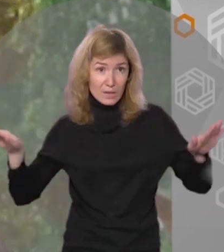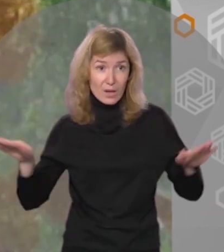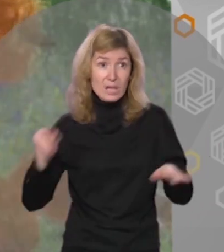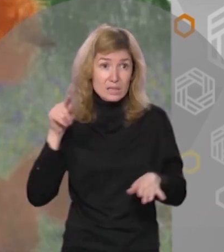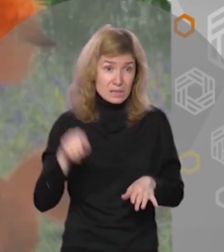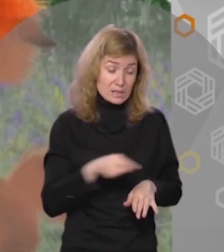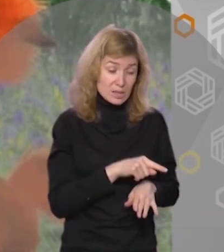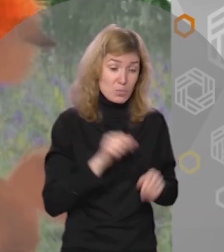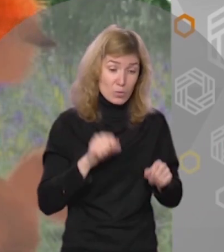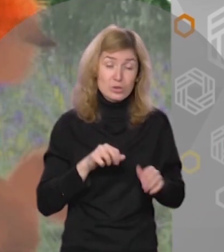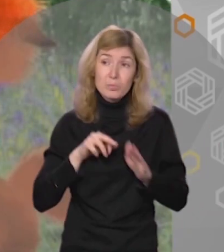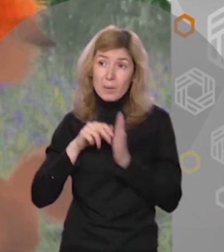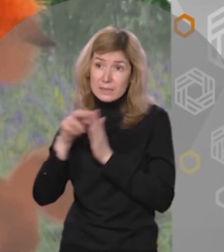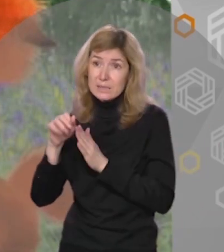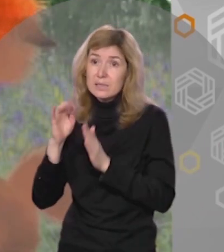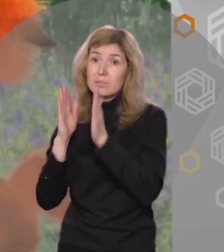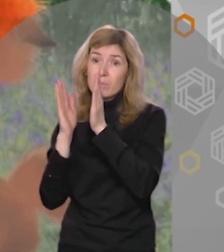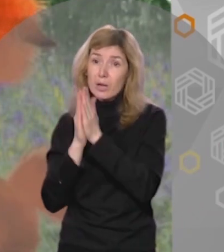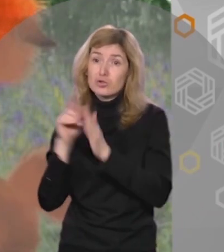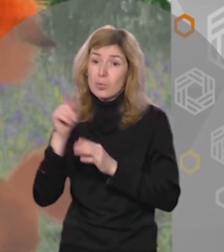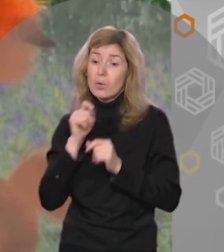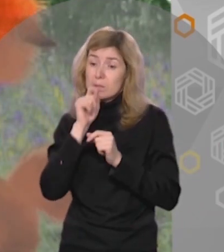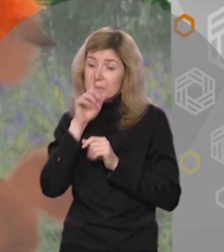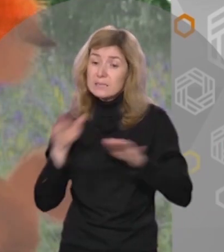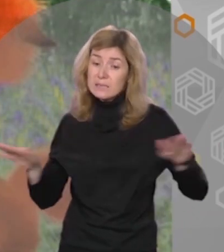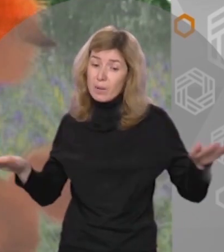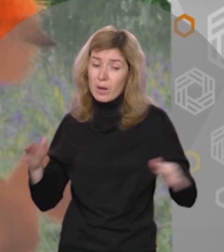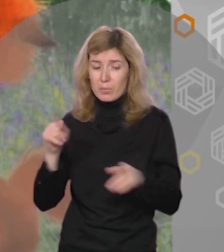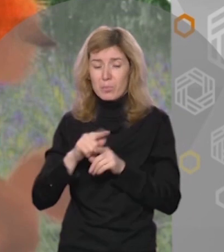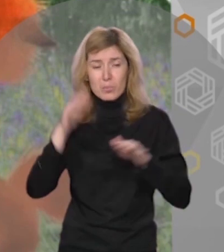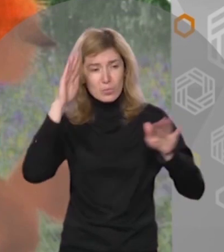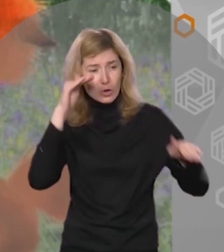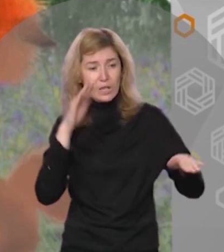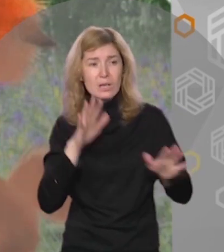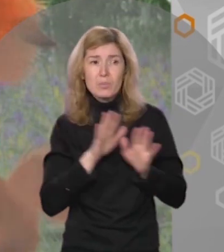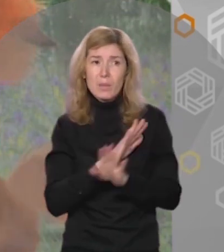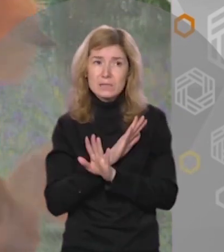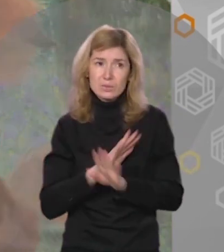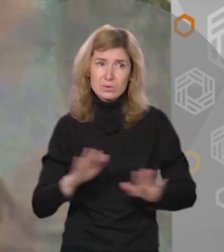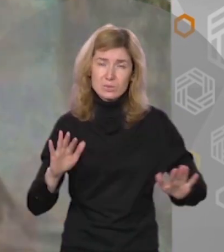отлету Ты с пушинкой можешь пойти к нему И попросить, чтобы спел он вам прощальную песнь